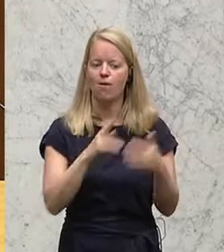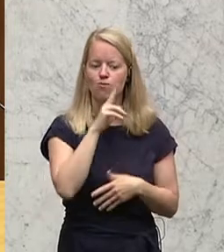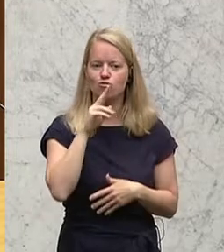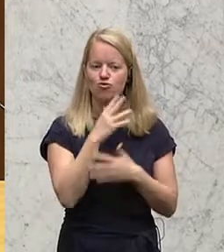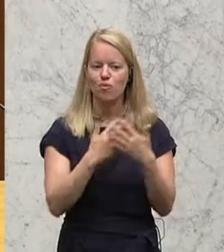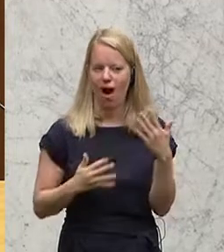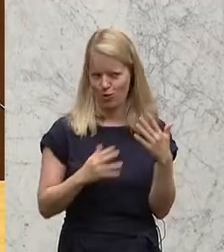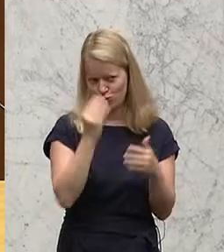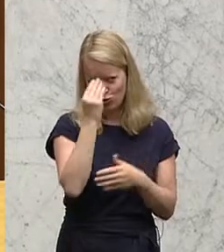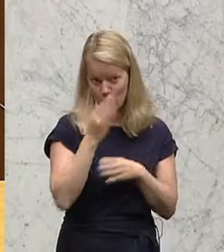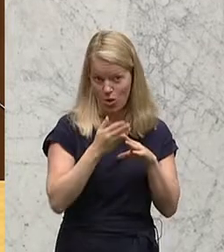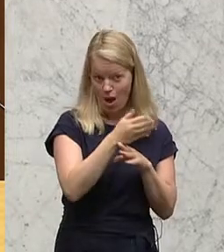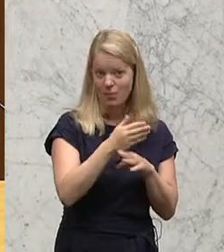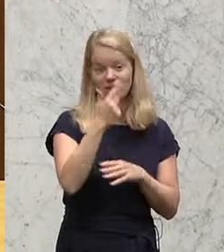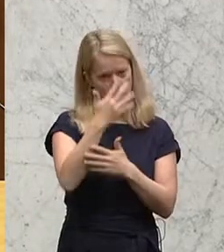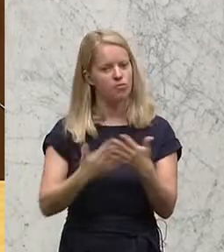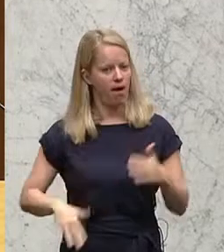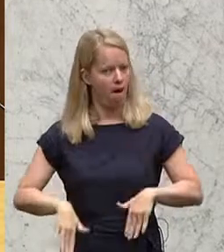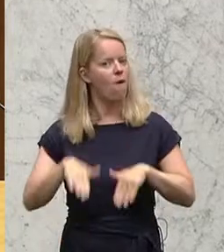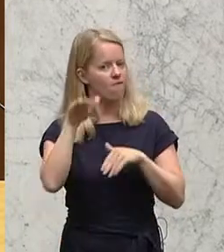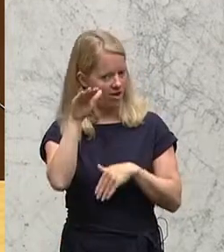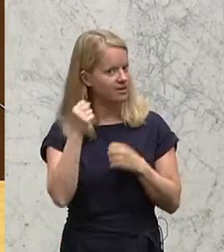Schule gehen, aber ich würde zweisprachig aufwachsen.